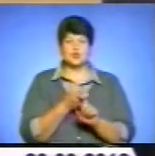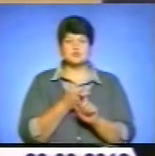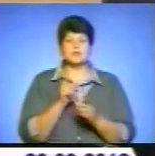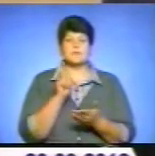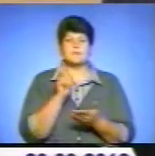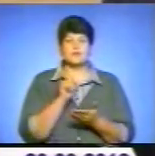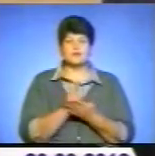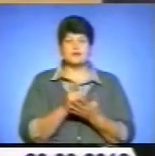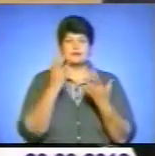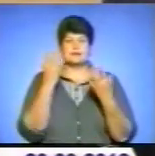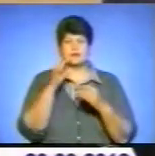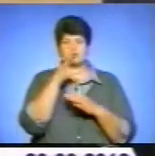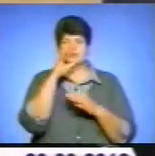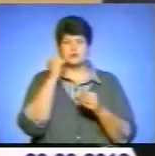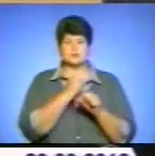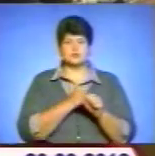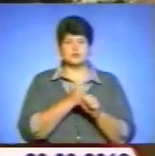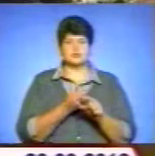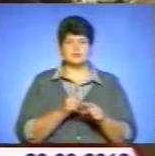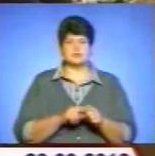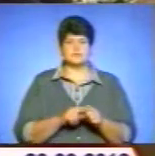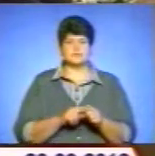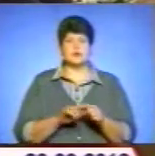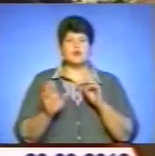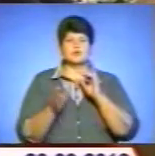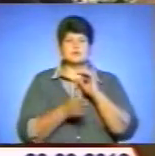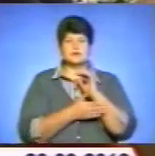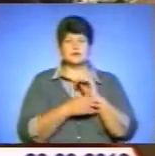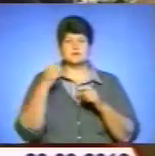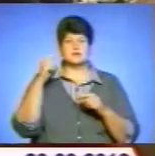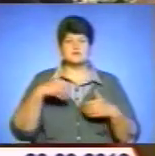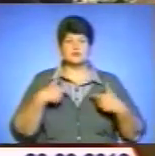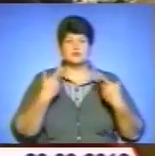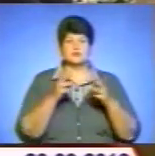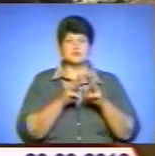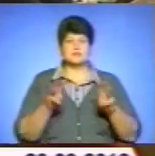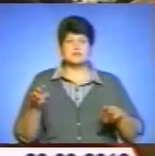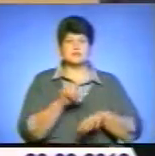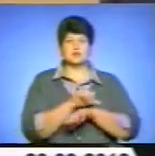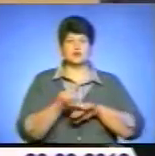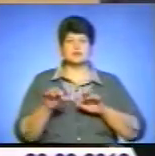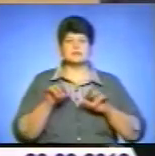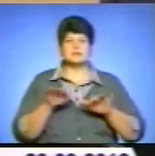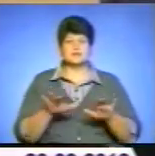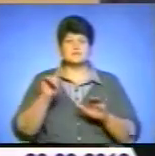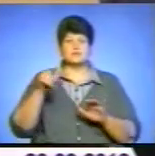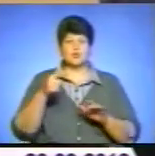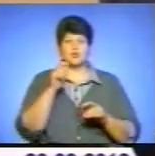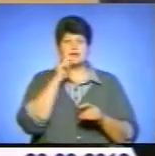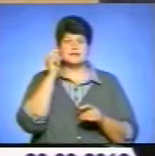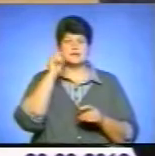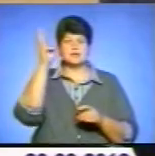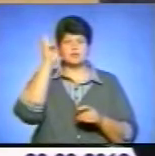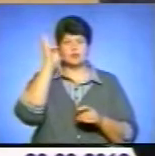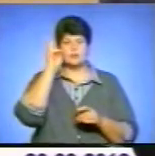повинні денно і ночно над цим працювати. На останок президент звернувся до міністра закордонних справ із вимогою. Українські дипломати, на думку